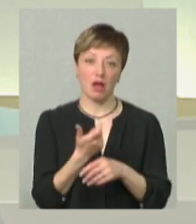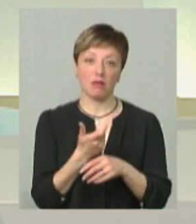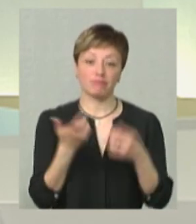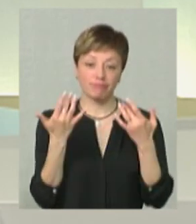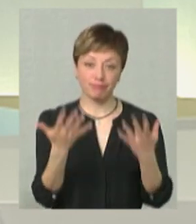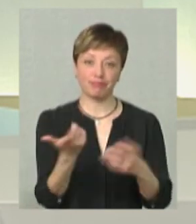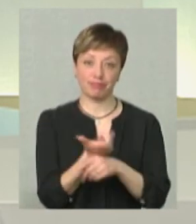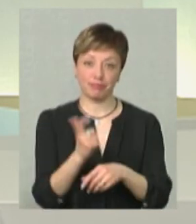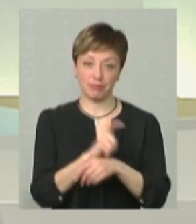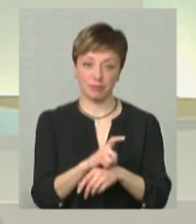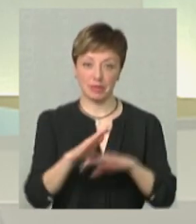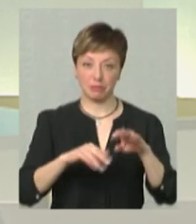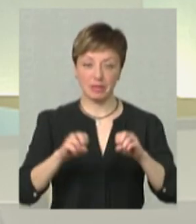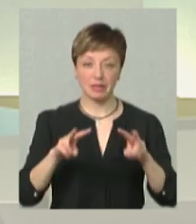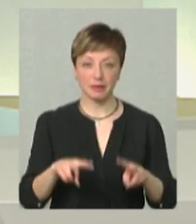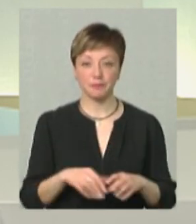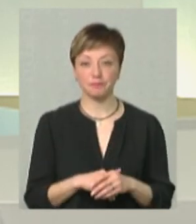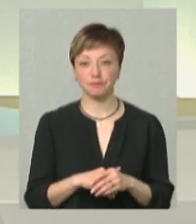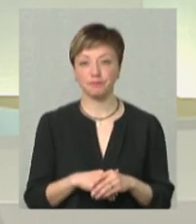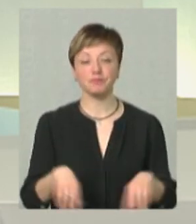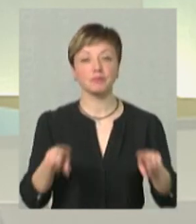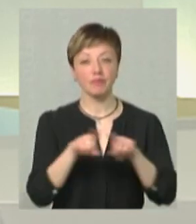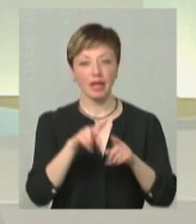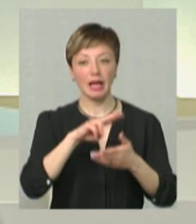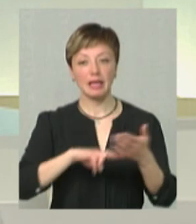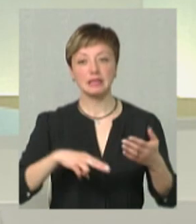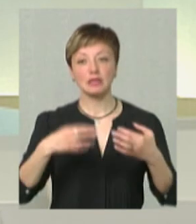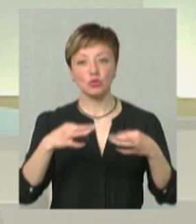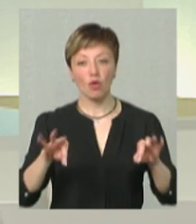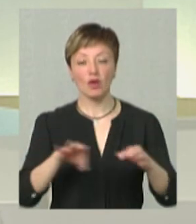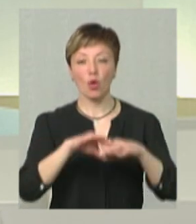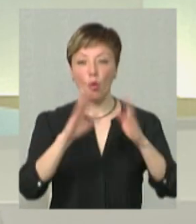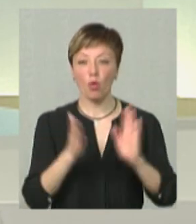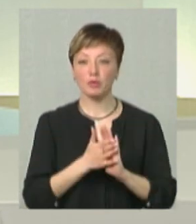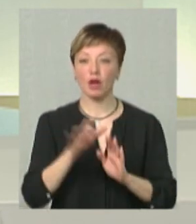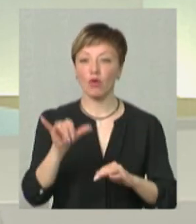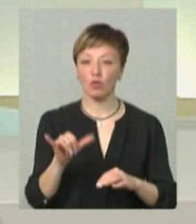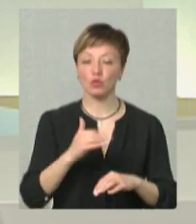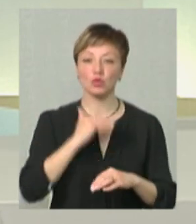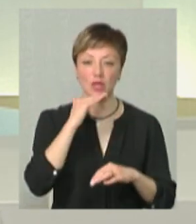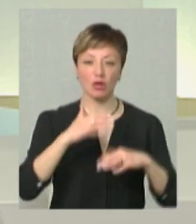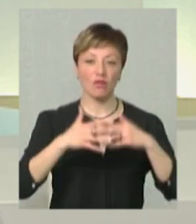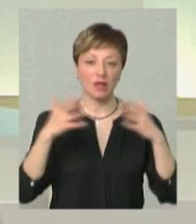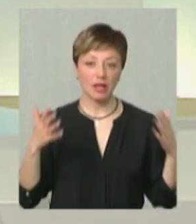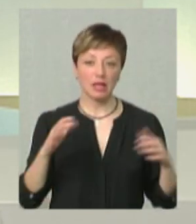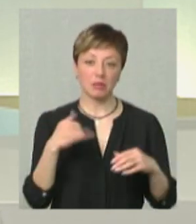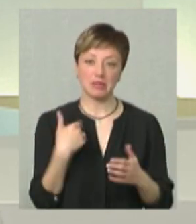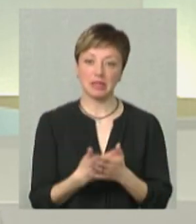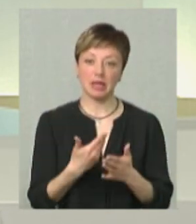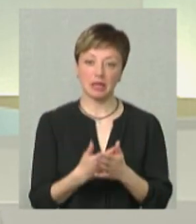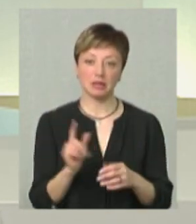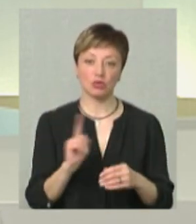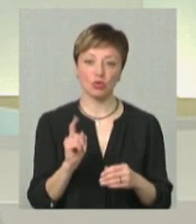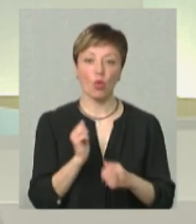спеціальність. Разом з тим, все-таки ліцензовані обсяги вузів зараз достатньо великі. І мені здається,